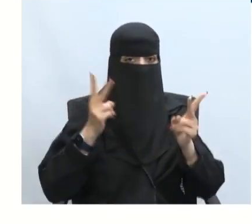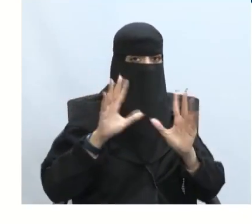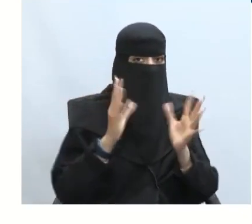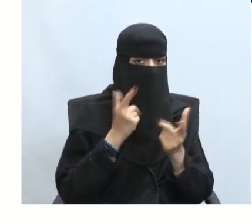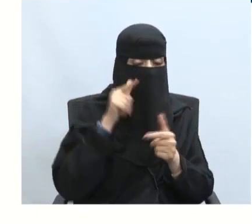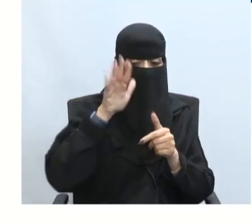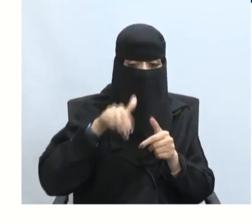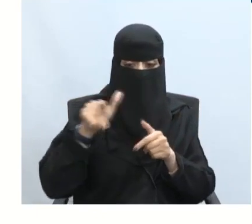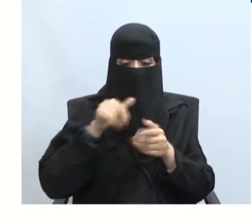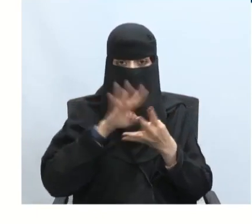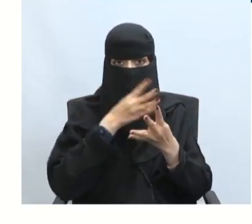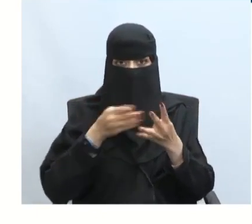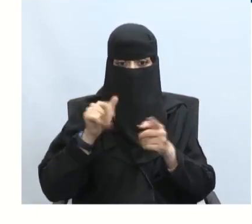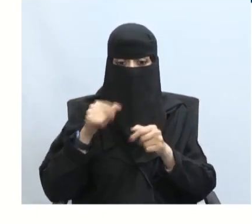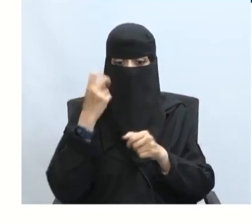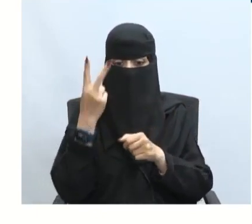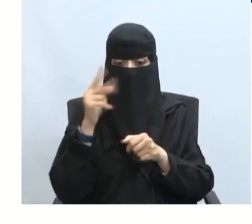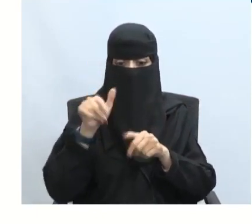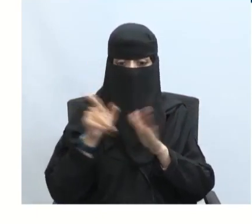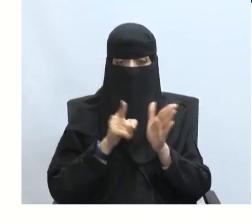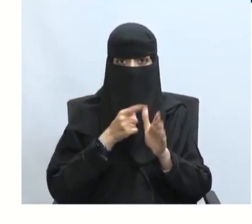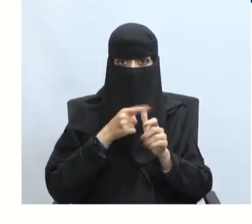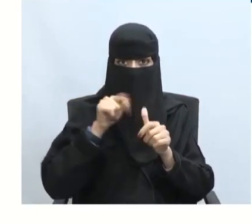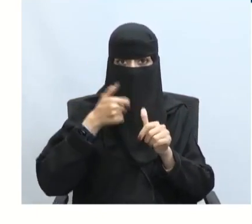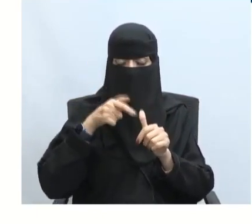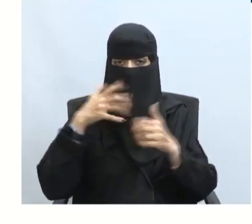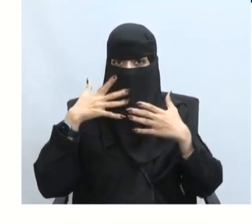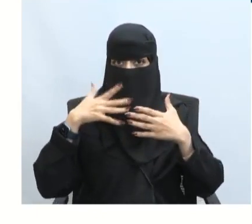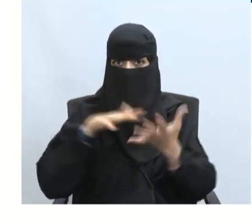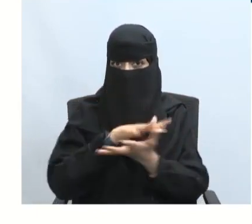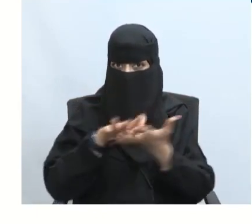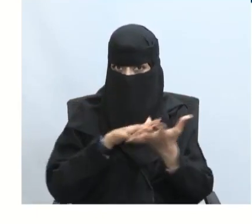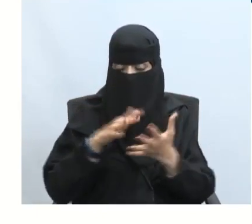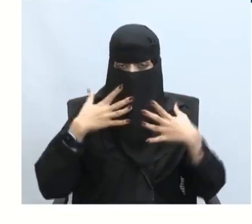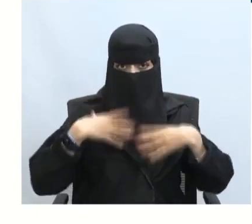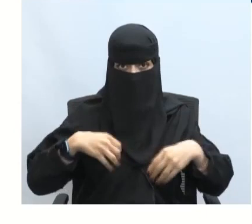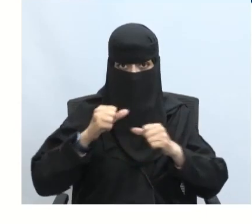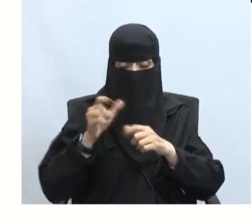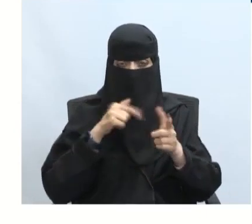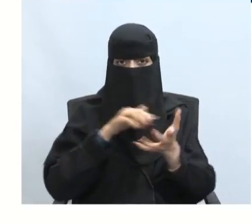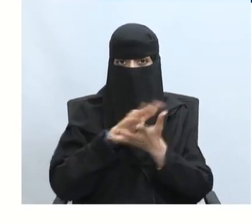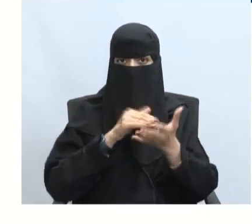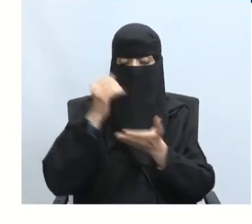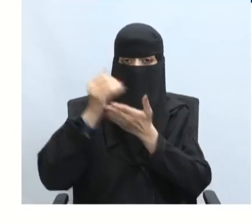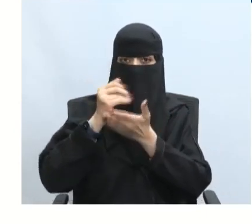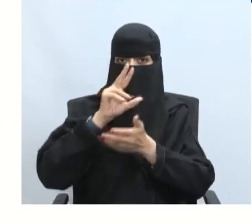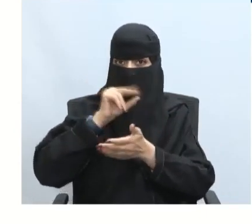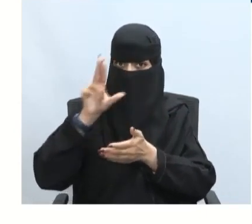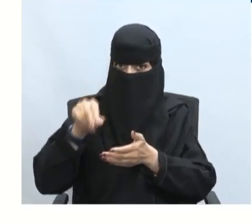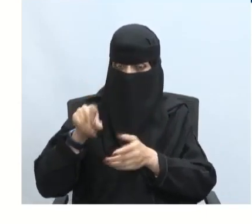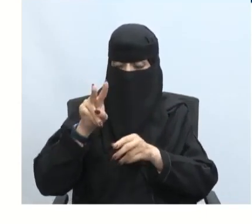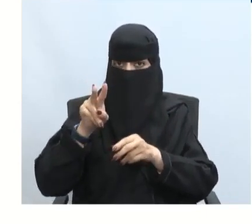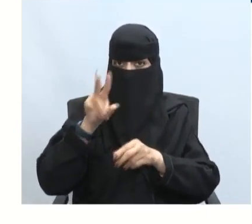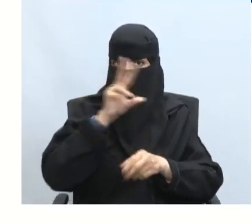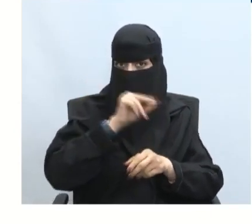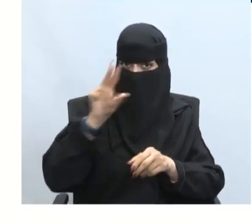لدينا أزمتان الأزمة الصحية وأزمة اقتصادية هناك أوجه شبه ما بين